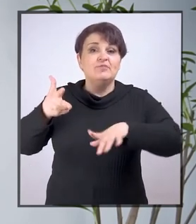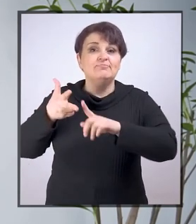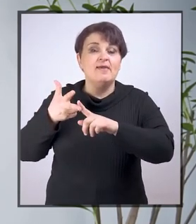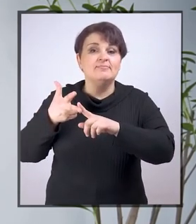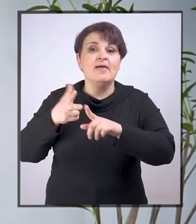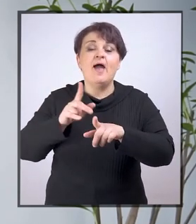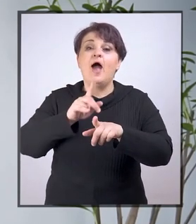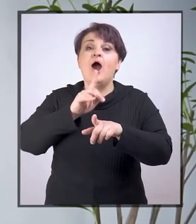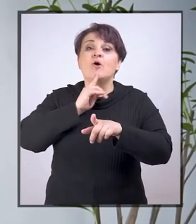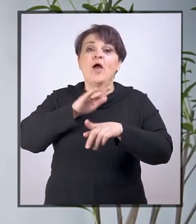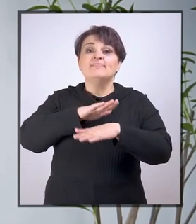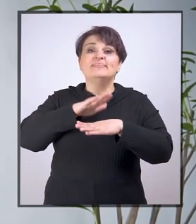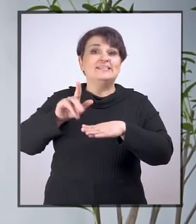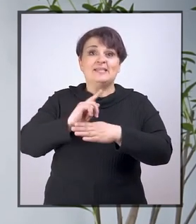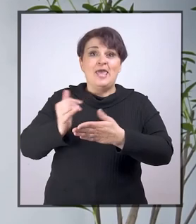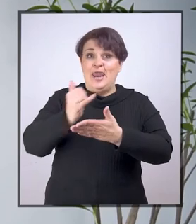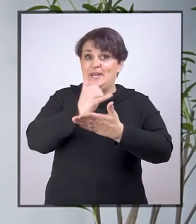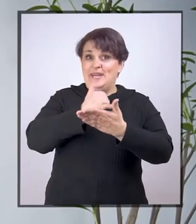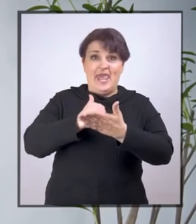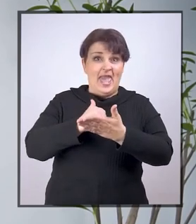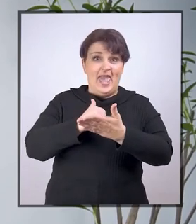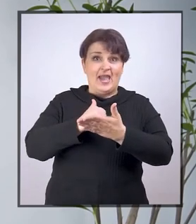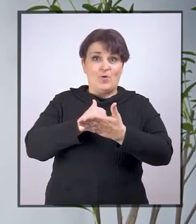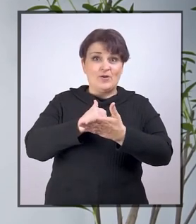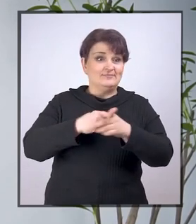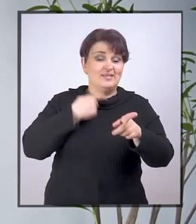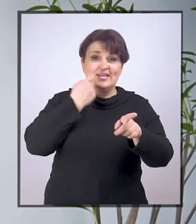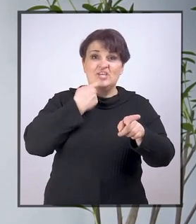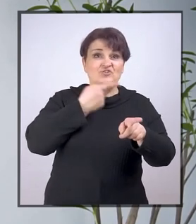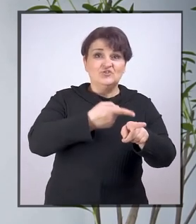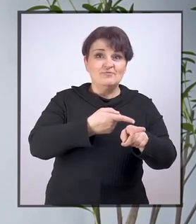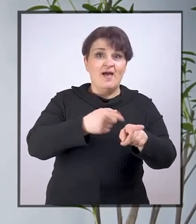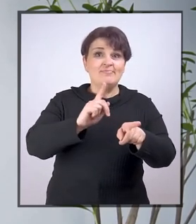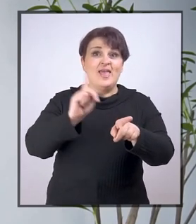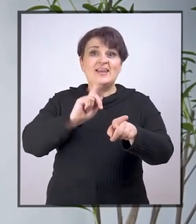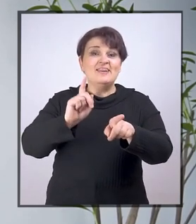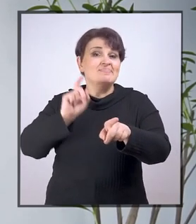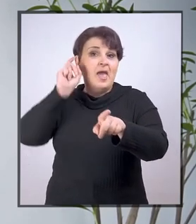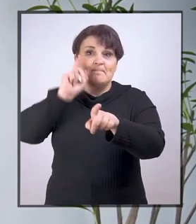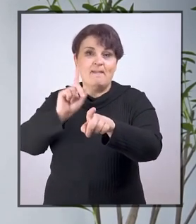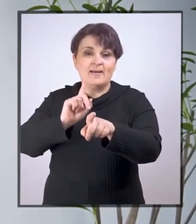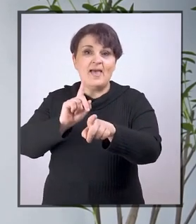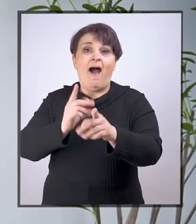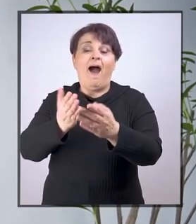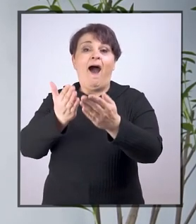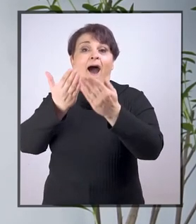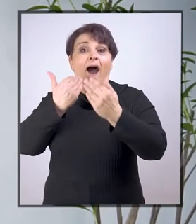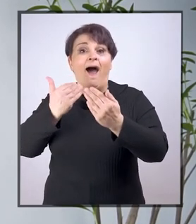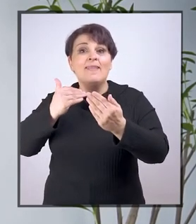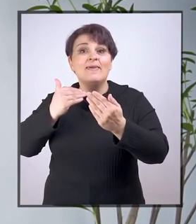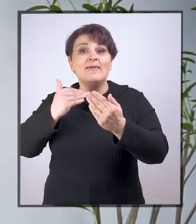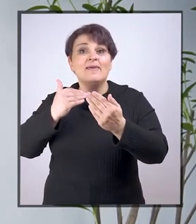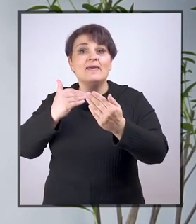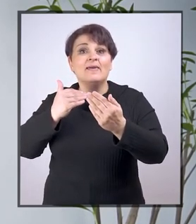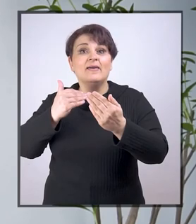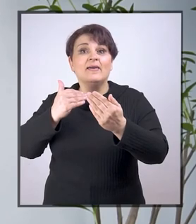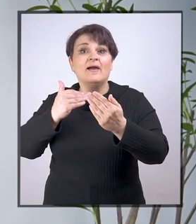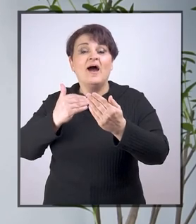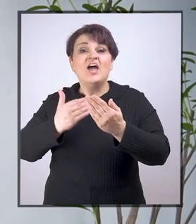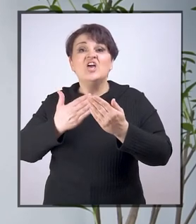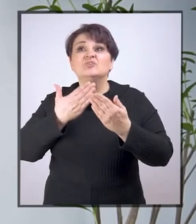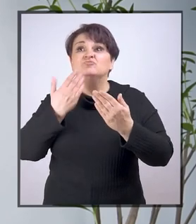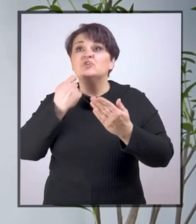slučaj da djeca ne koriste ni jedno ni drugo, ali da umjesto